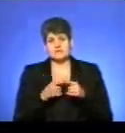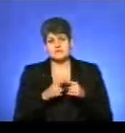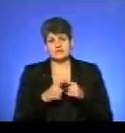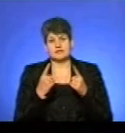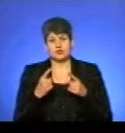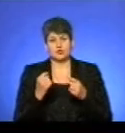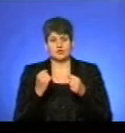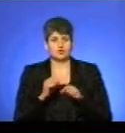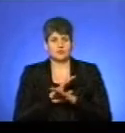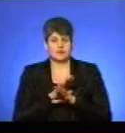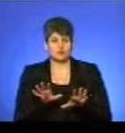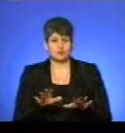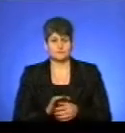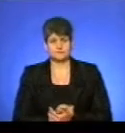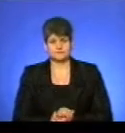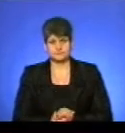було.